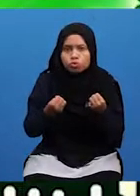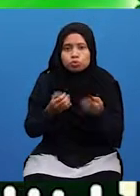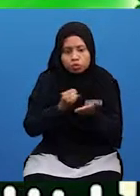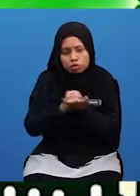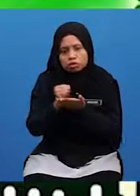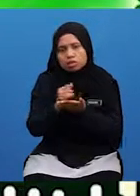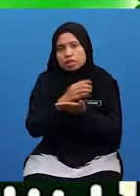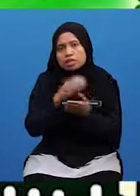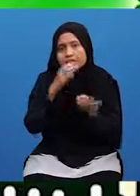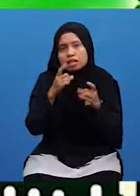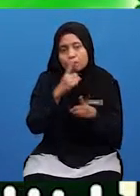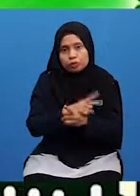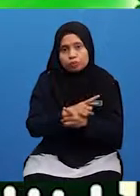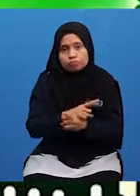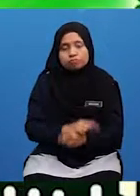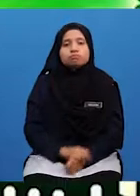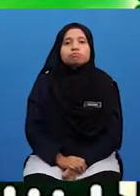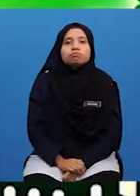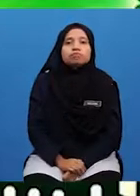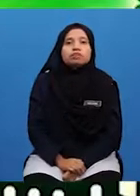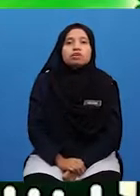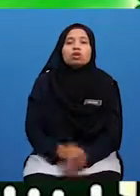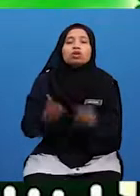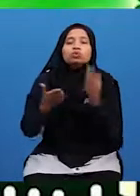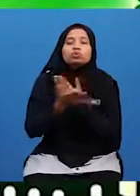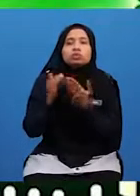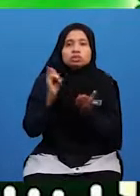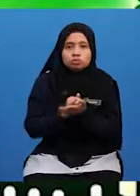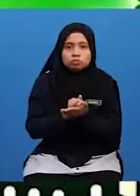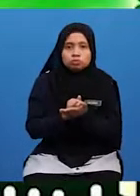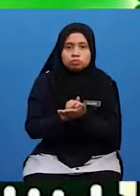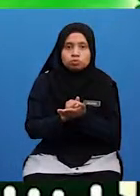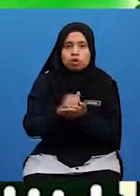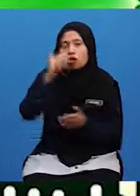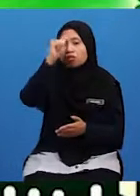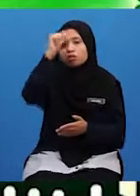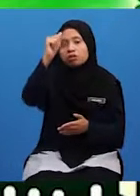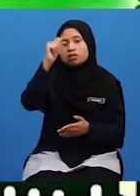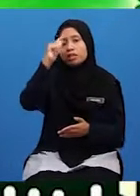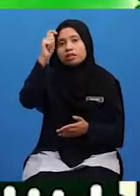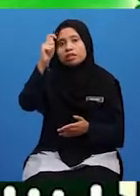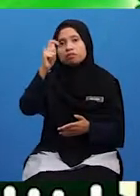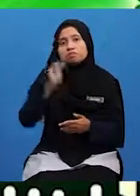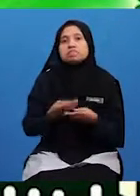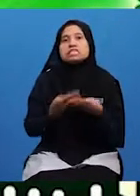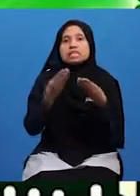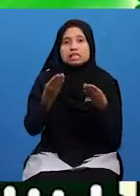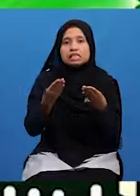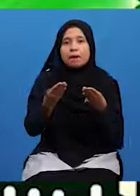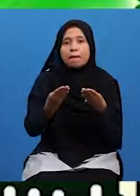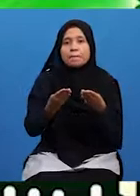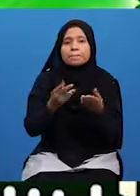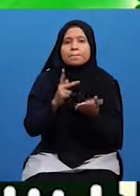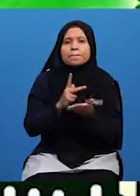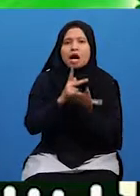Bercakap Benar Dalam Kehidupan Oleh Kerana Itu Allah Ta'ala Memberikan